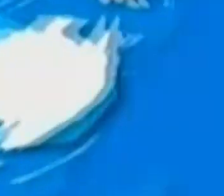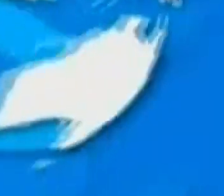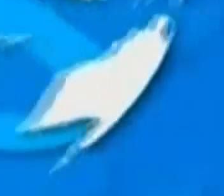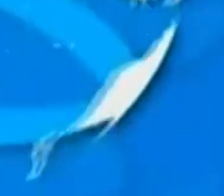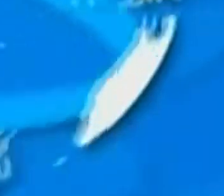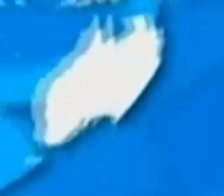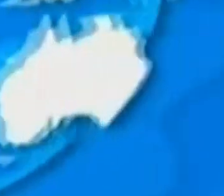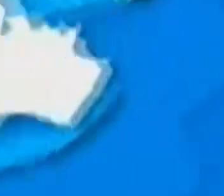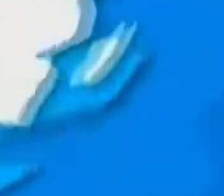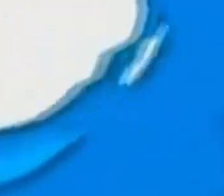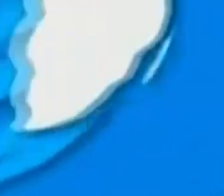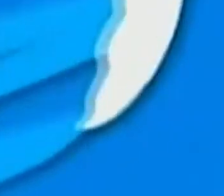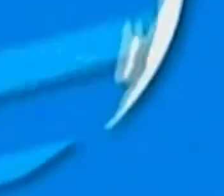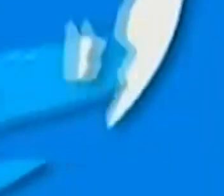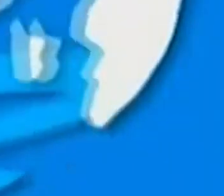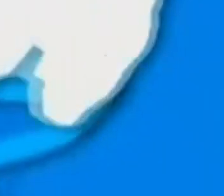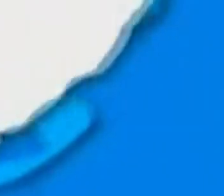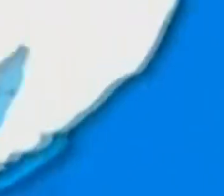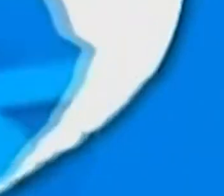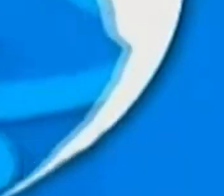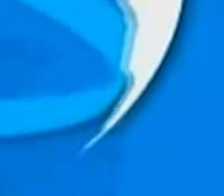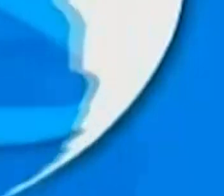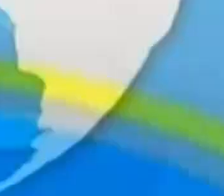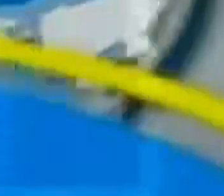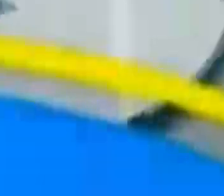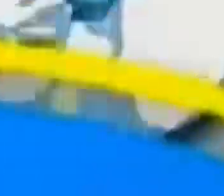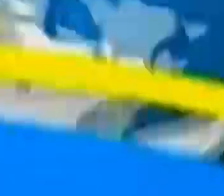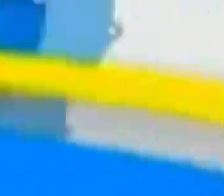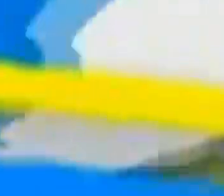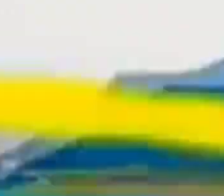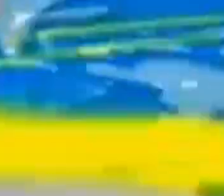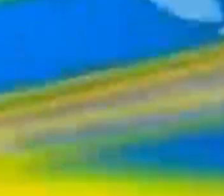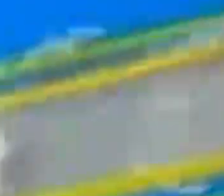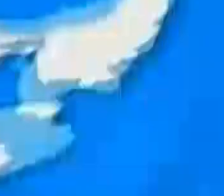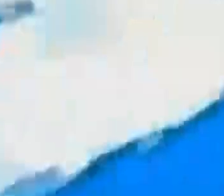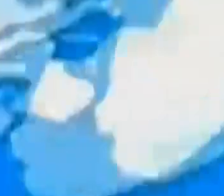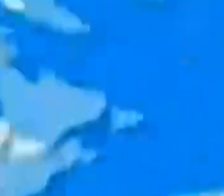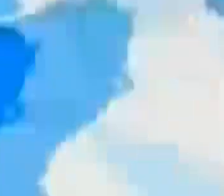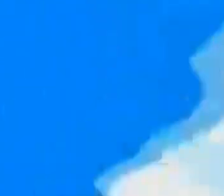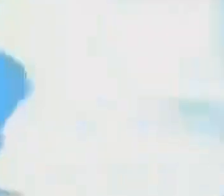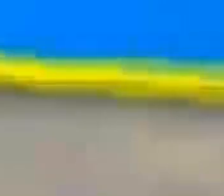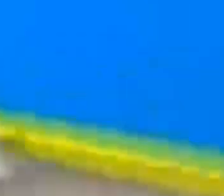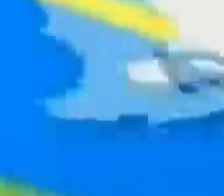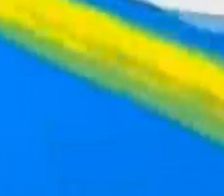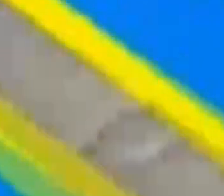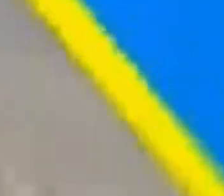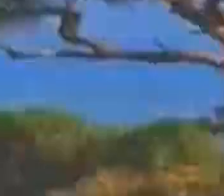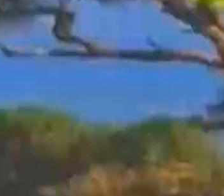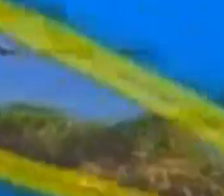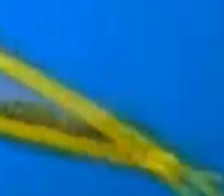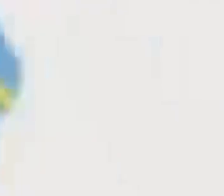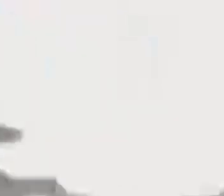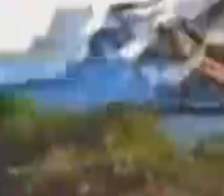Tanzanite ya ingia kambini kuiwinda Uganda. Wasamaji waka usiku huu ni Asha Hagi na